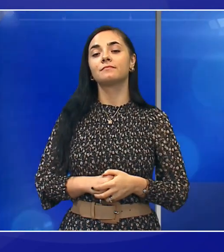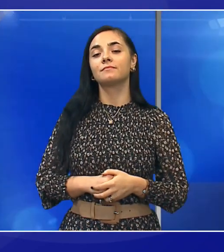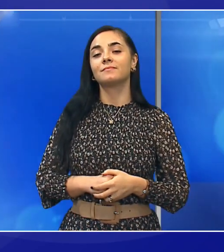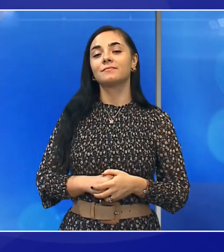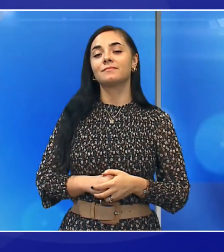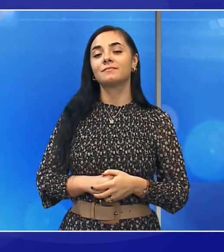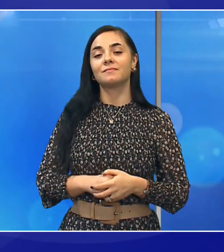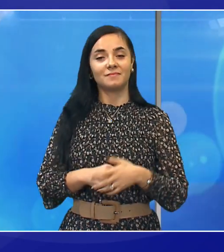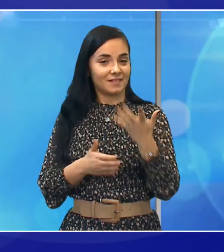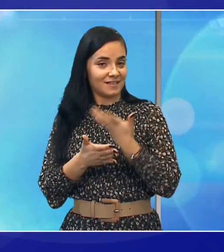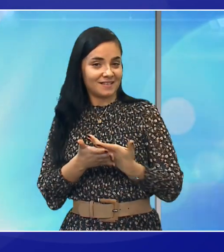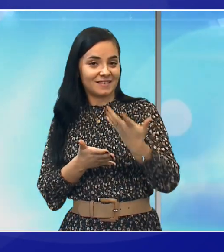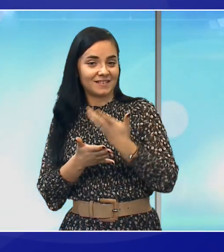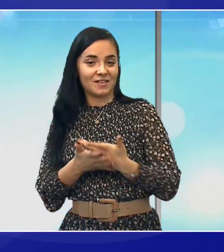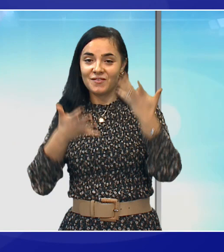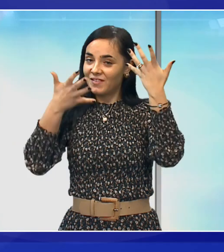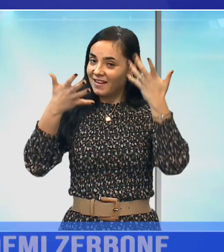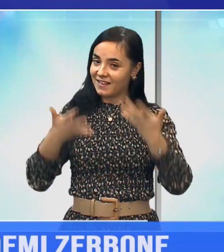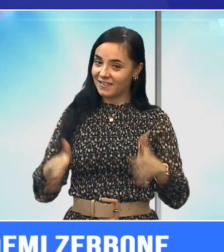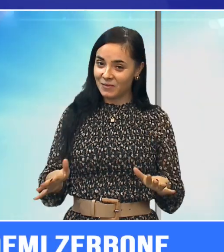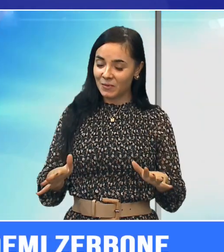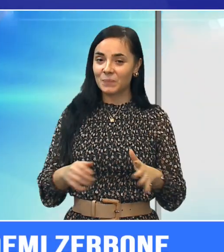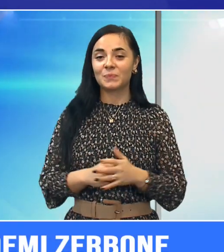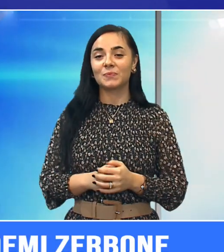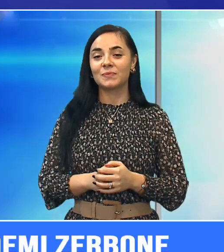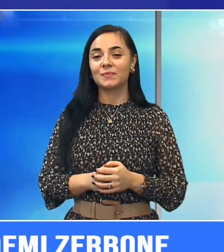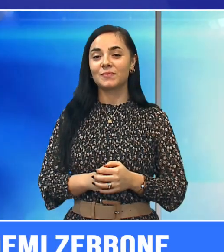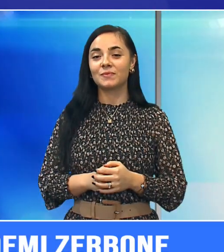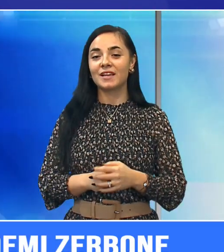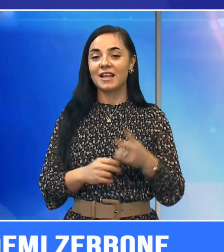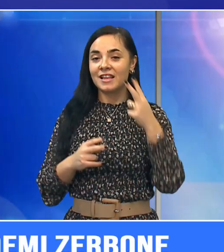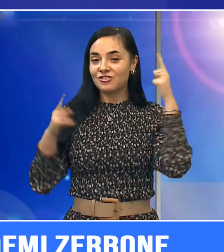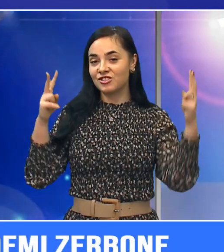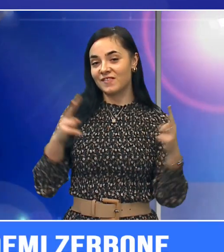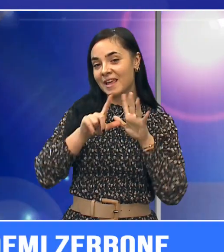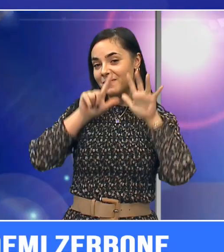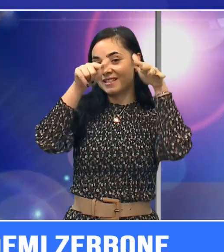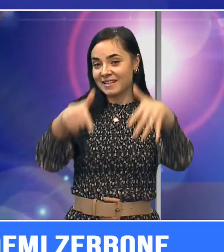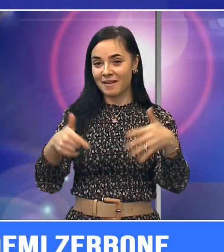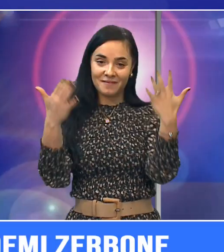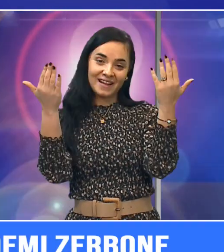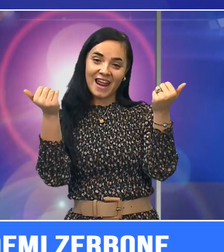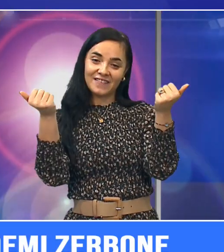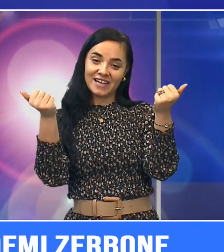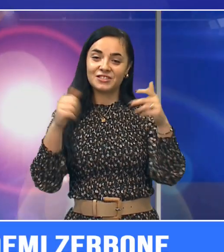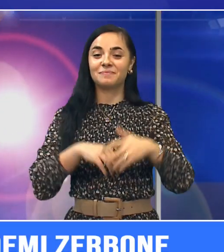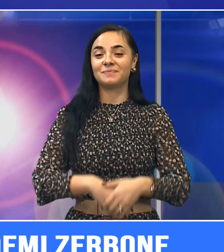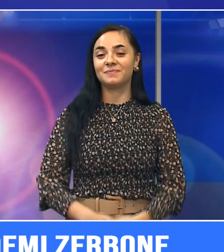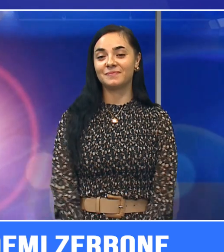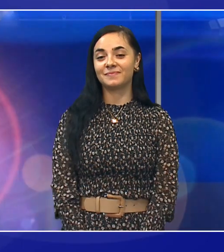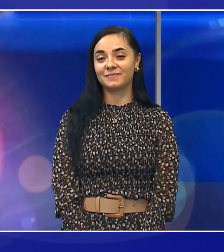Abbiamo terminato il nostro telegiornale. Appuntamento alla settimana prossima. Arrivederci!